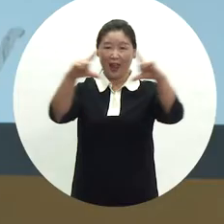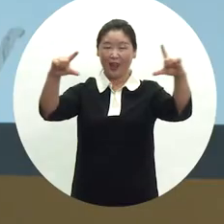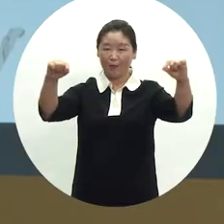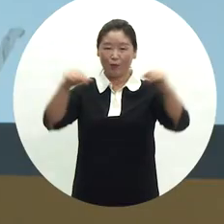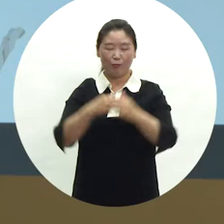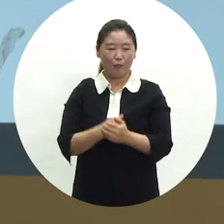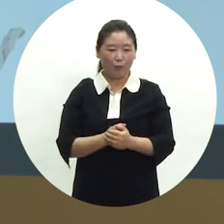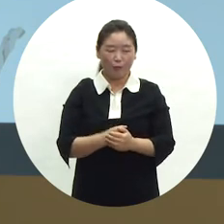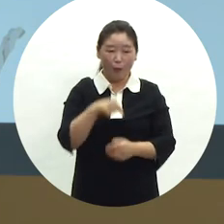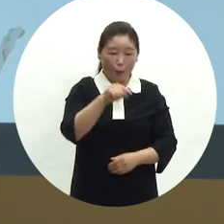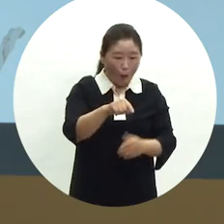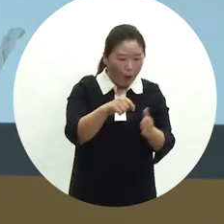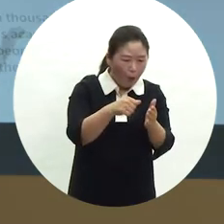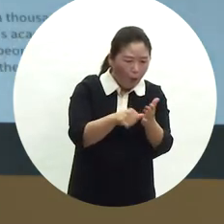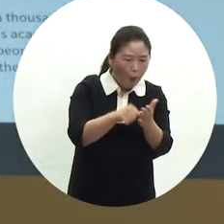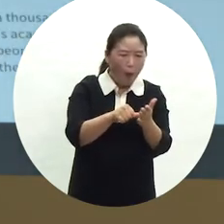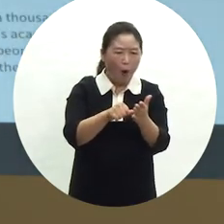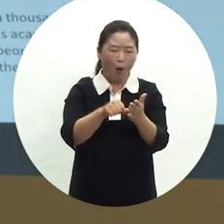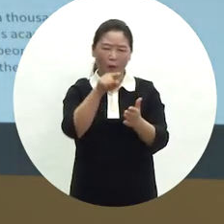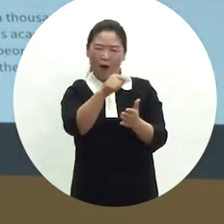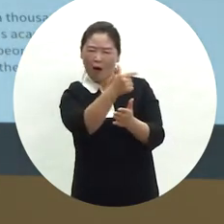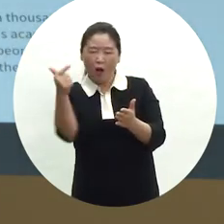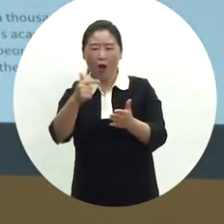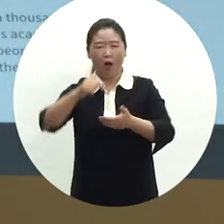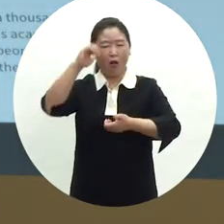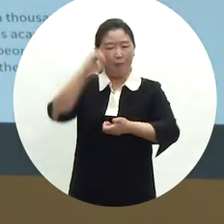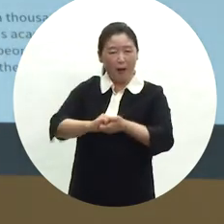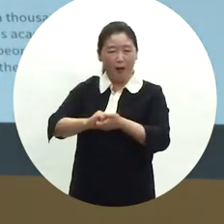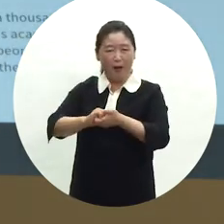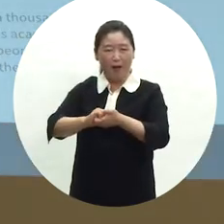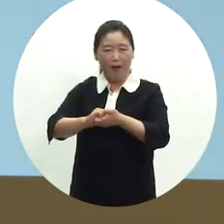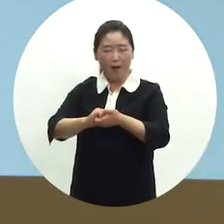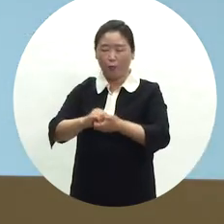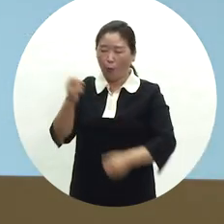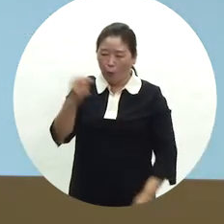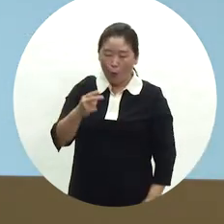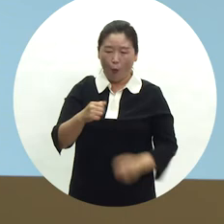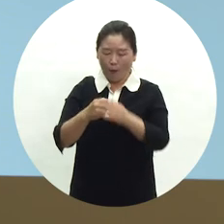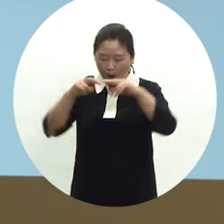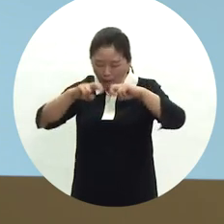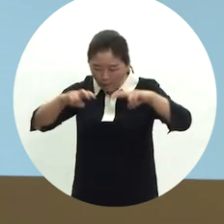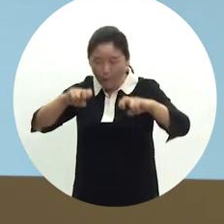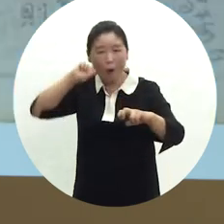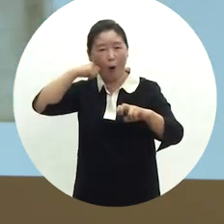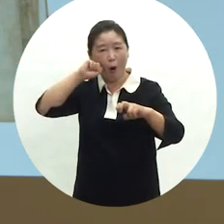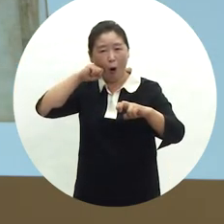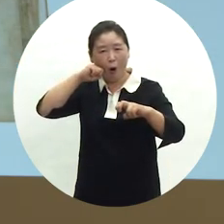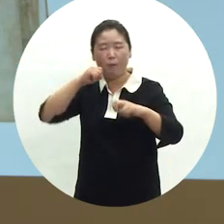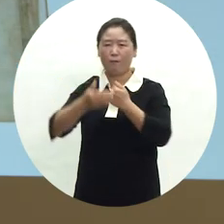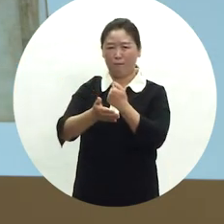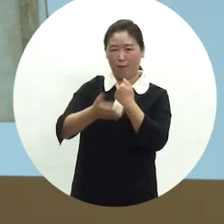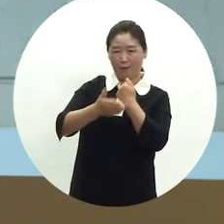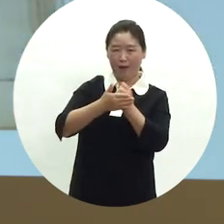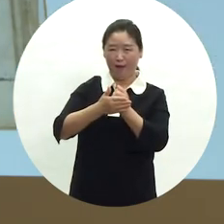일반 설명 레이블이 크기의 한계로 담을 수 없는 내용, 안을 들여다볼 수 없는 내용들을